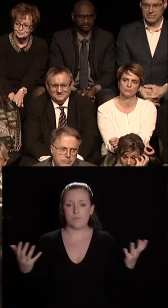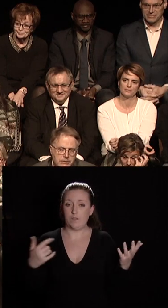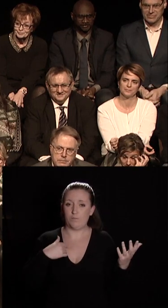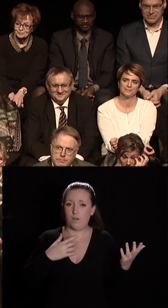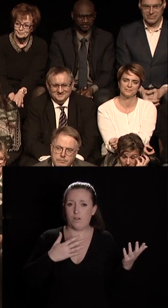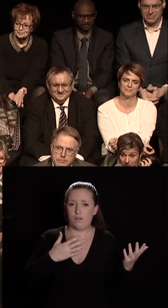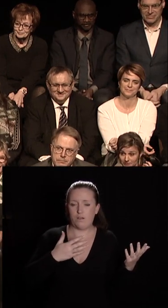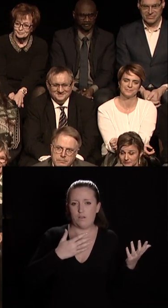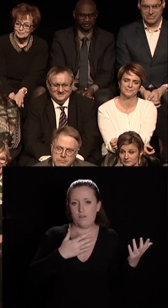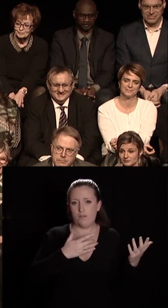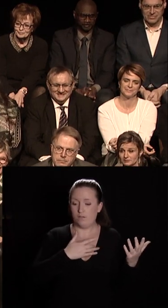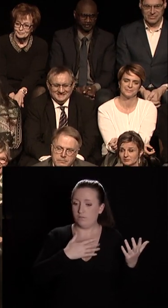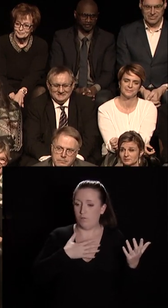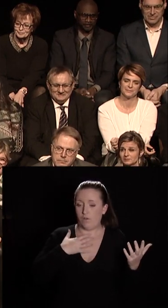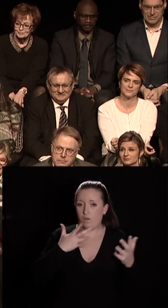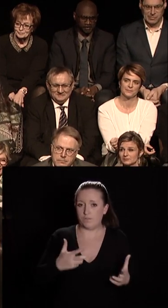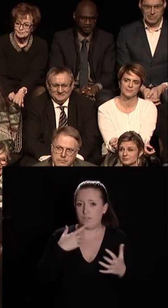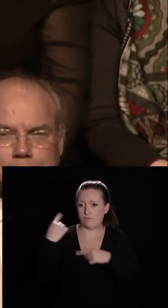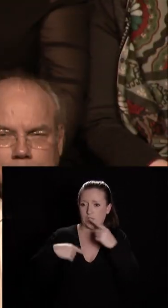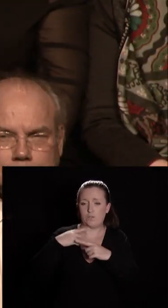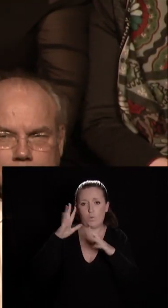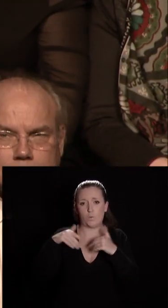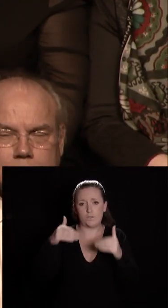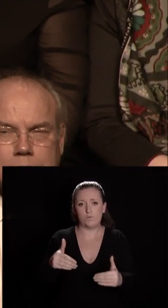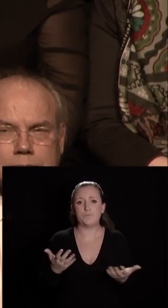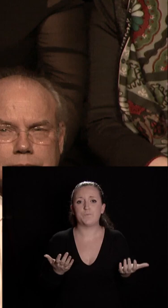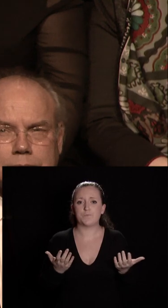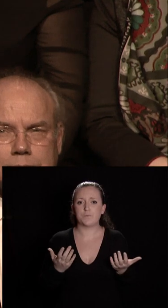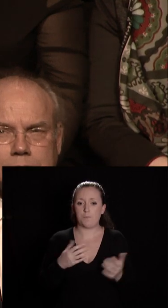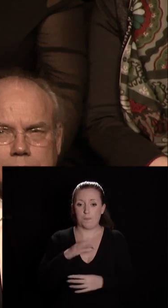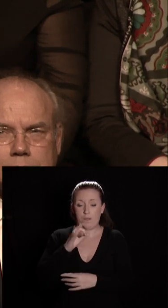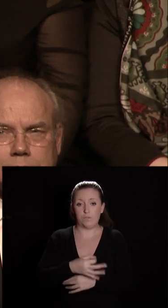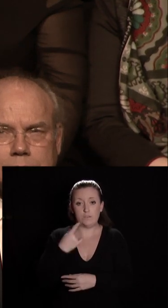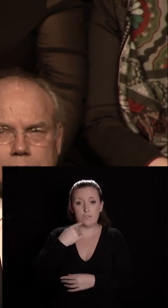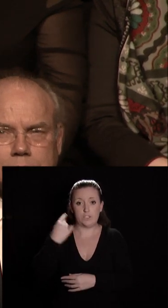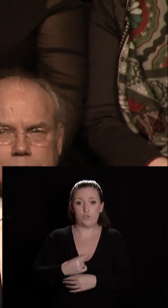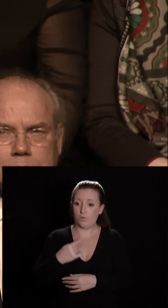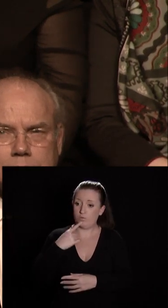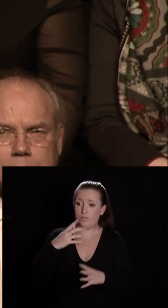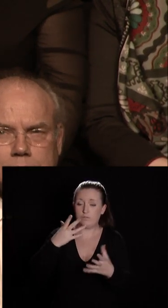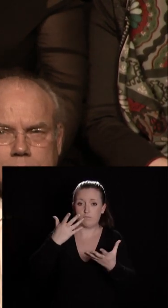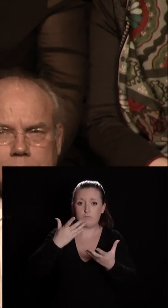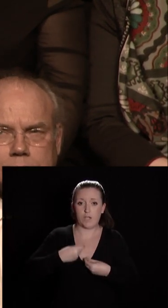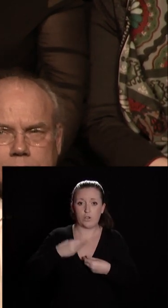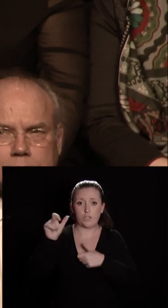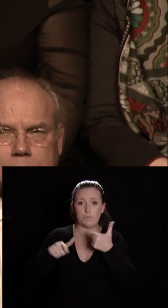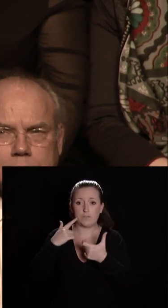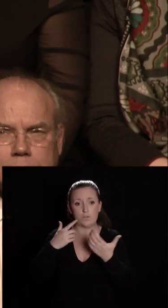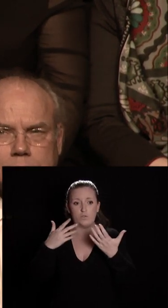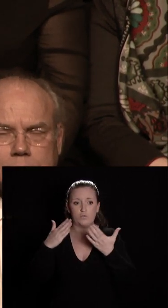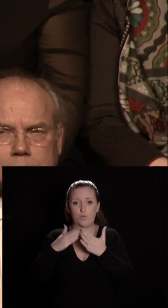que cette tradition soit respectée oui à Dijon nous accueillons des réfugiés et des demandeurs d'asile